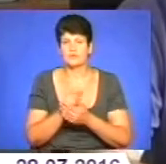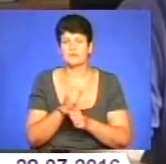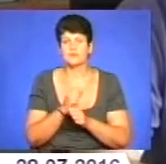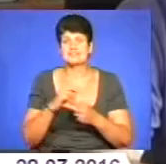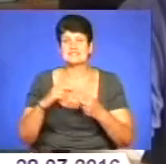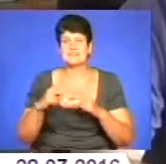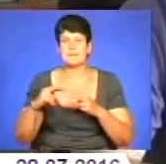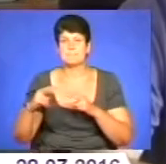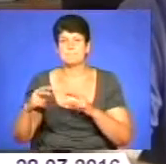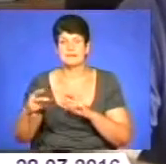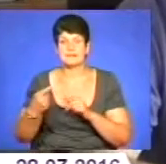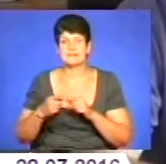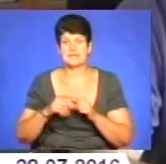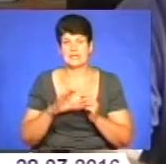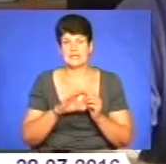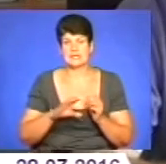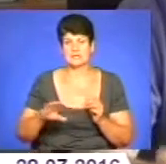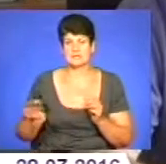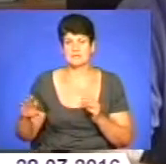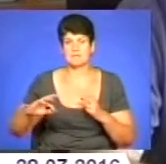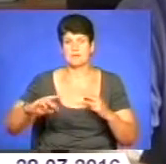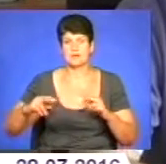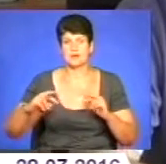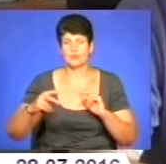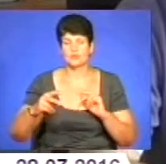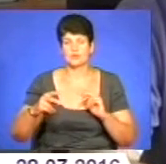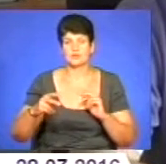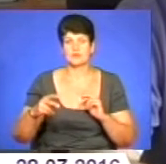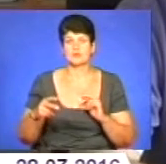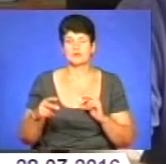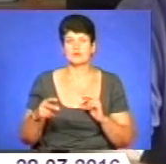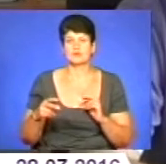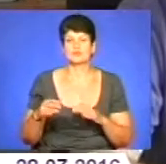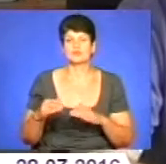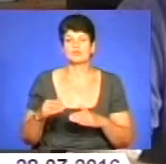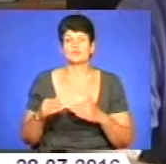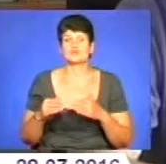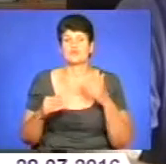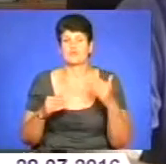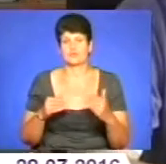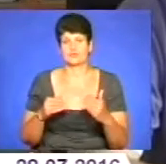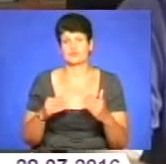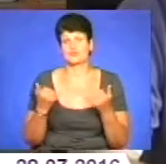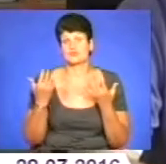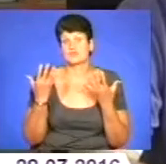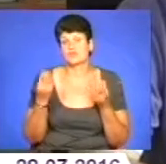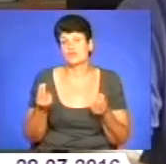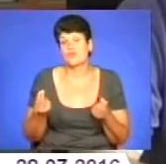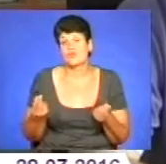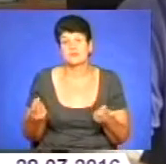заміна цієї каналізації, переключення до зовнішньої мережі. Але на сьогоднішній день коштів